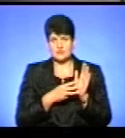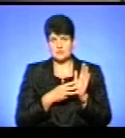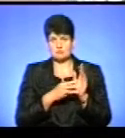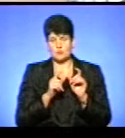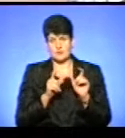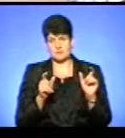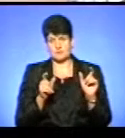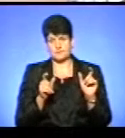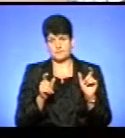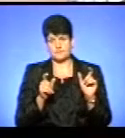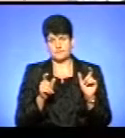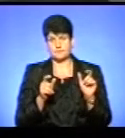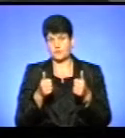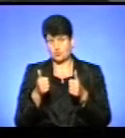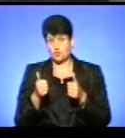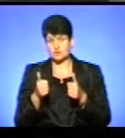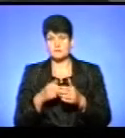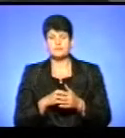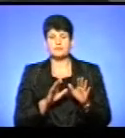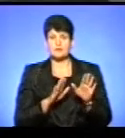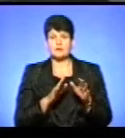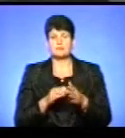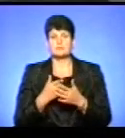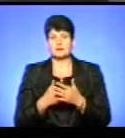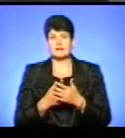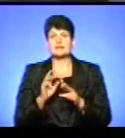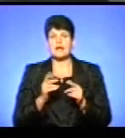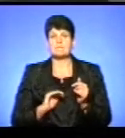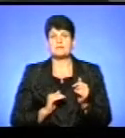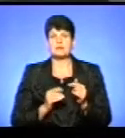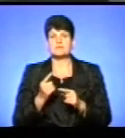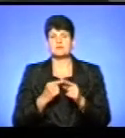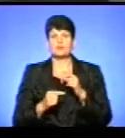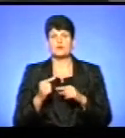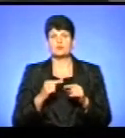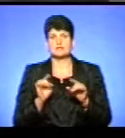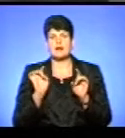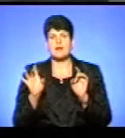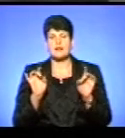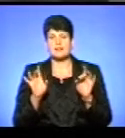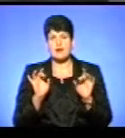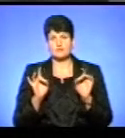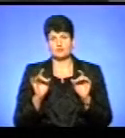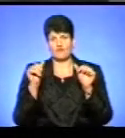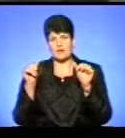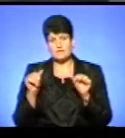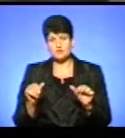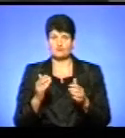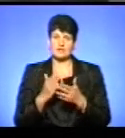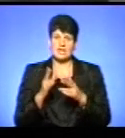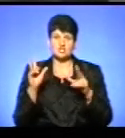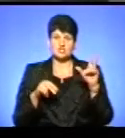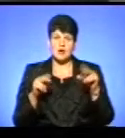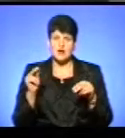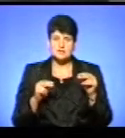'єктів. Хороша статистика. Скажіть, будь ласка, як підприємцям повернути рекламну вивізку? Чи є шанс на